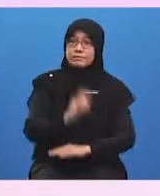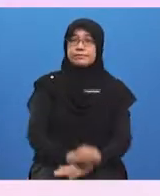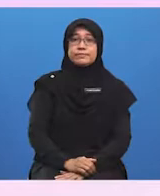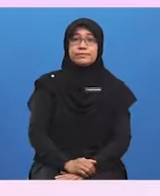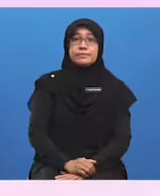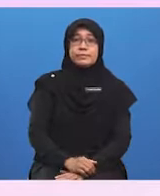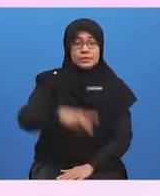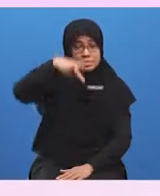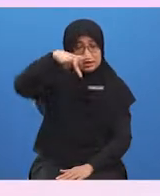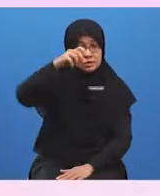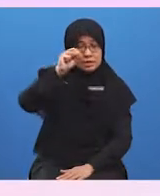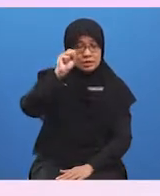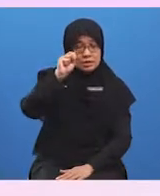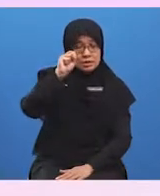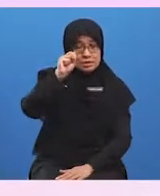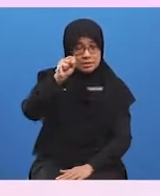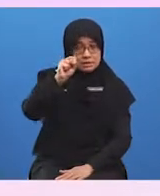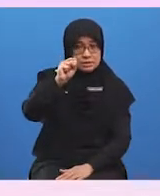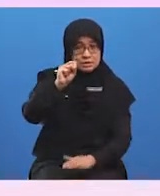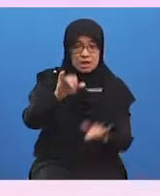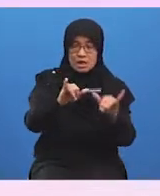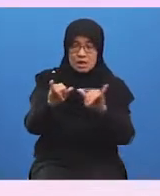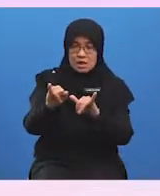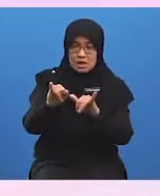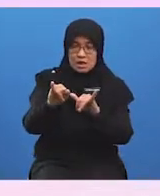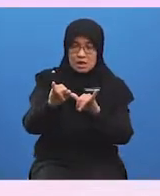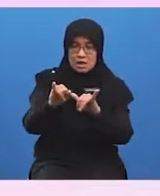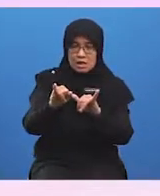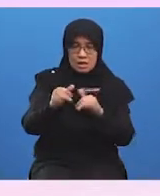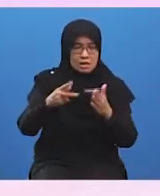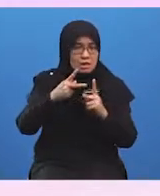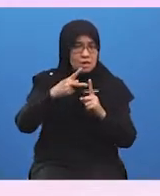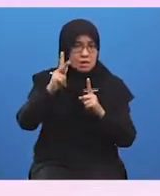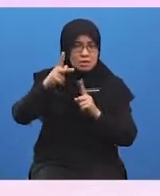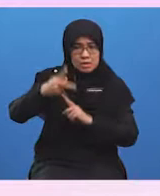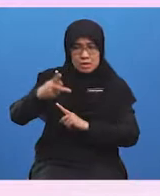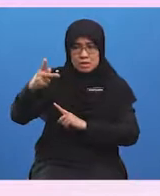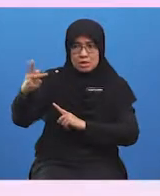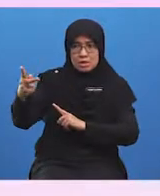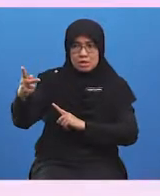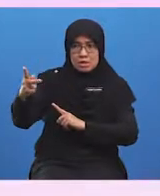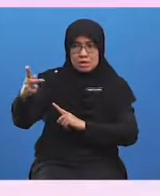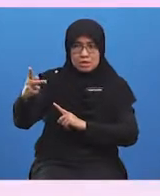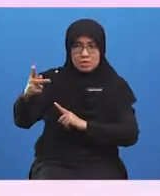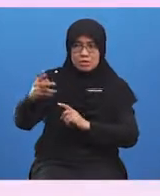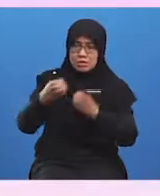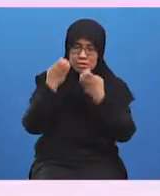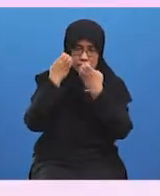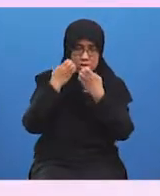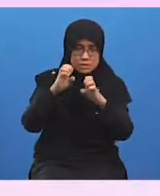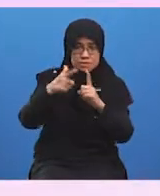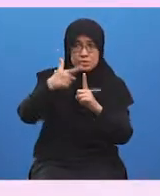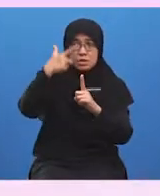PKS juga mengeluarkan produk berdaya saing tinggi dan diekspor ke luar negara dengan